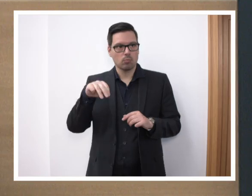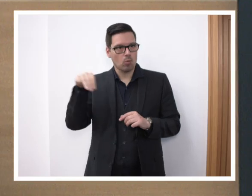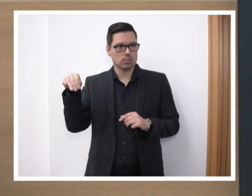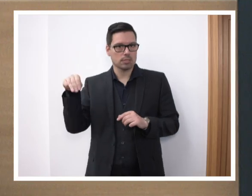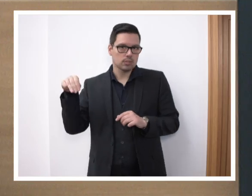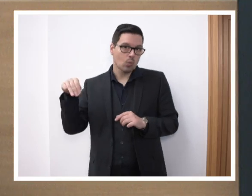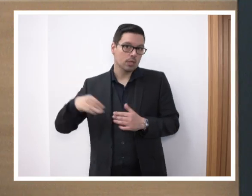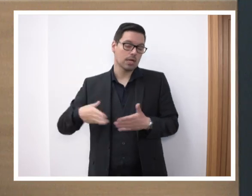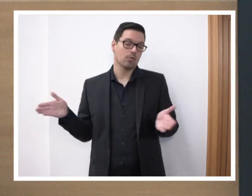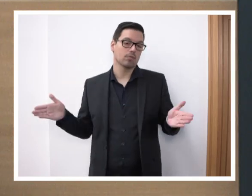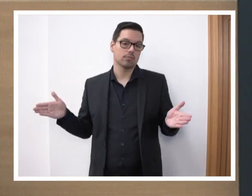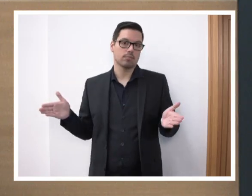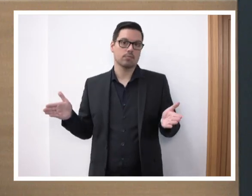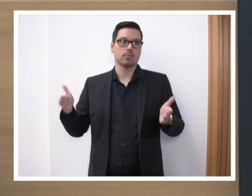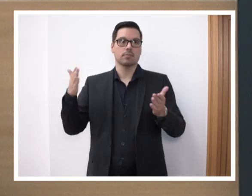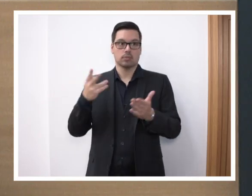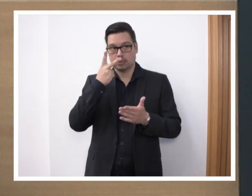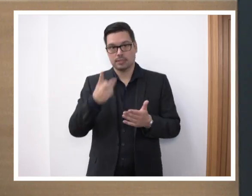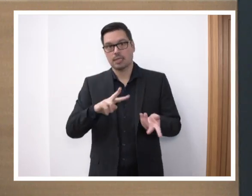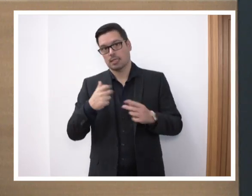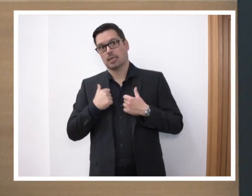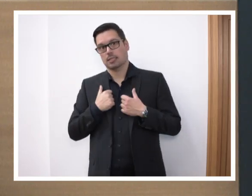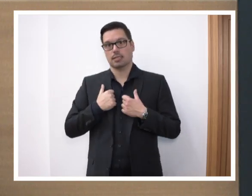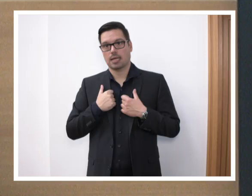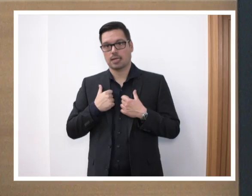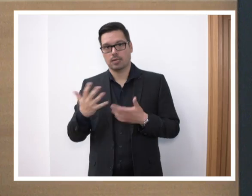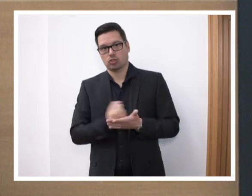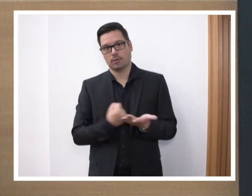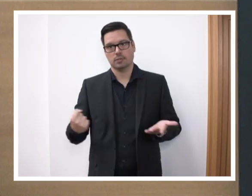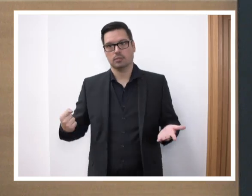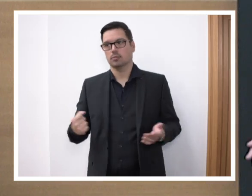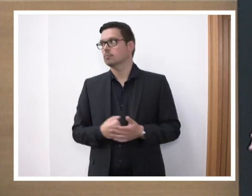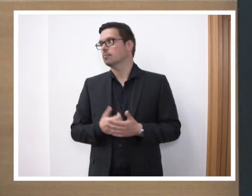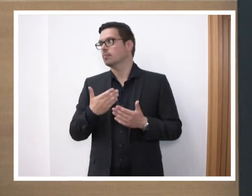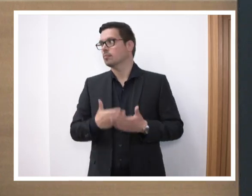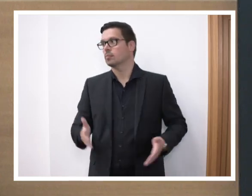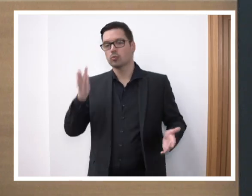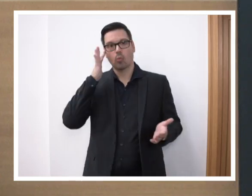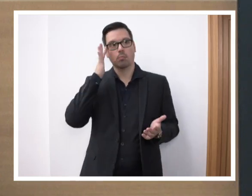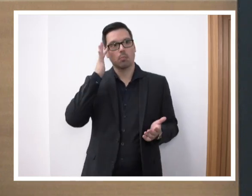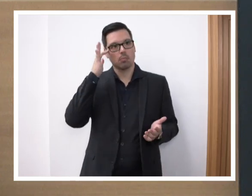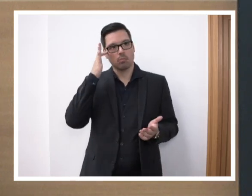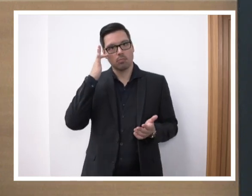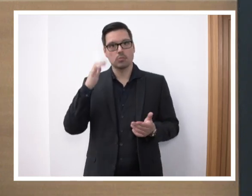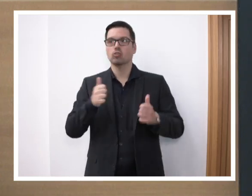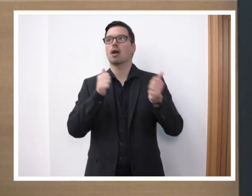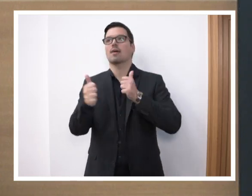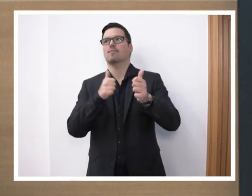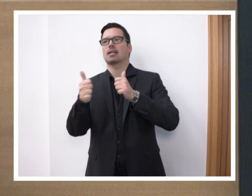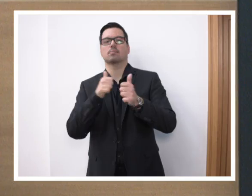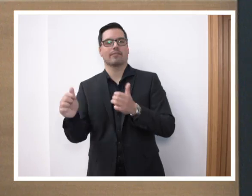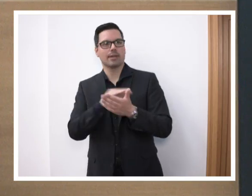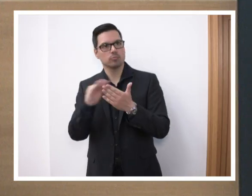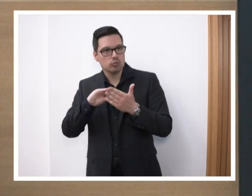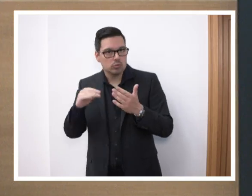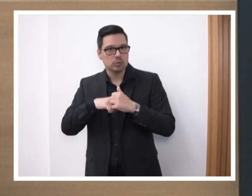erneut eröffnet. Also Sie sehen, auch andere Träger schaffen das. So, es geht also nicht darum, einen Wettbewerb unter unseren Schulen oder